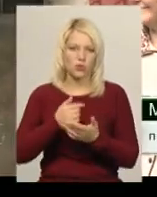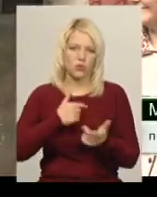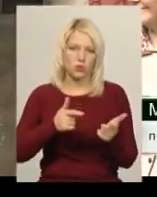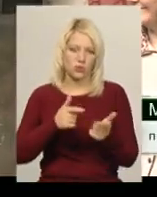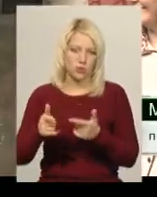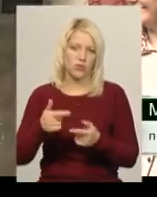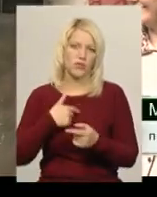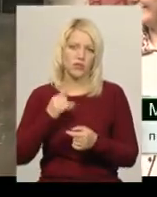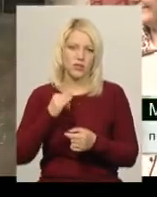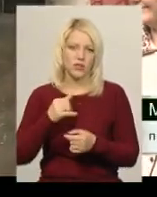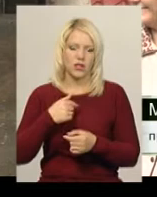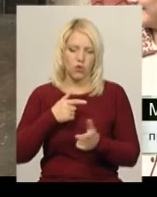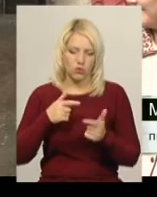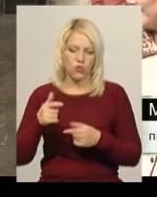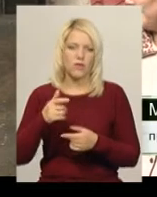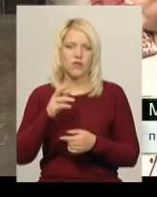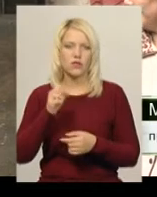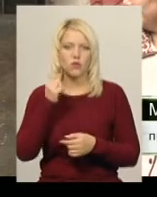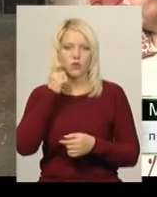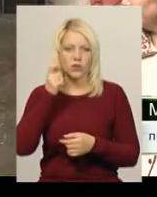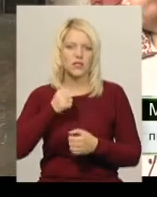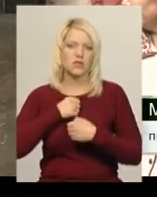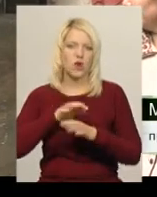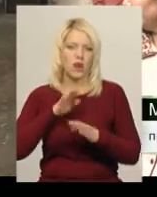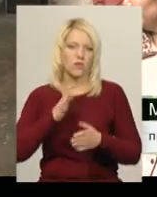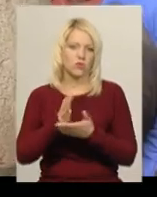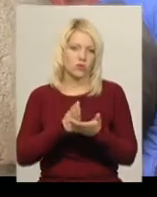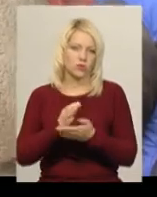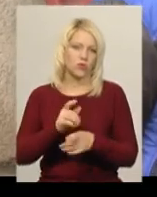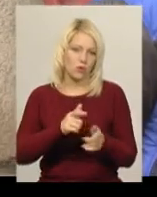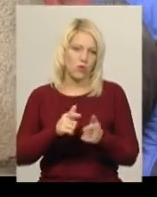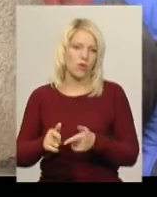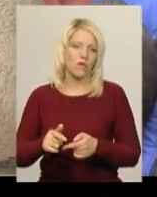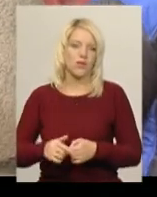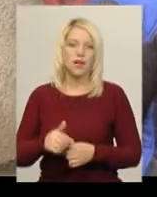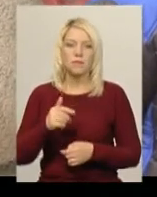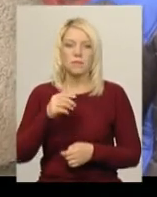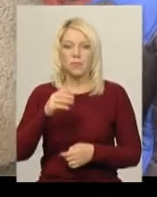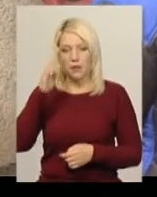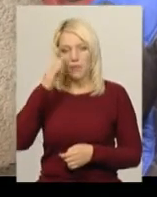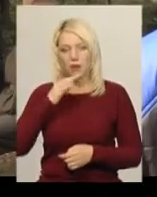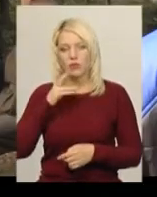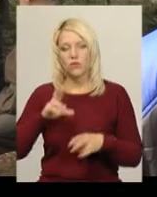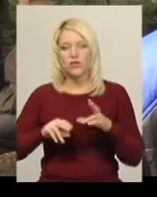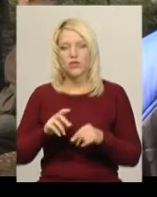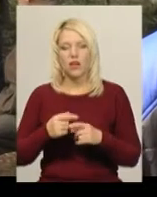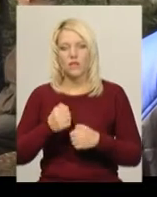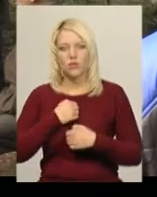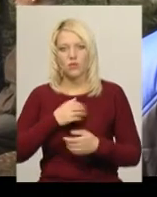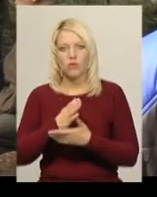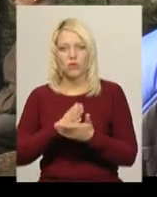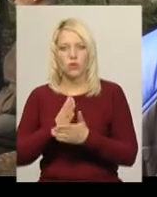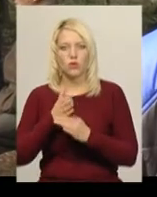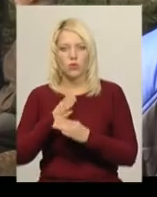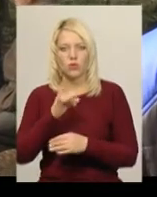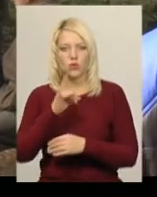служби в Україні, в українській армії і готовий до служби. Батько Максима Руслан Радкевич вважає, військова служба допоможе синові